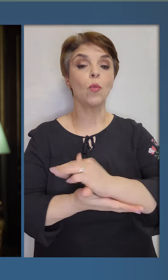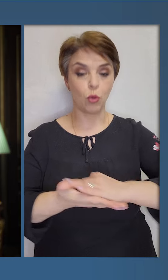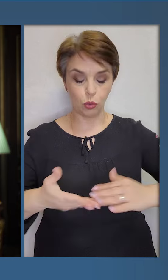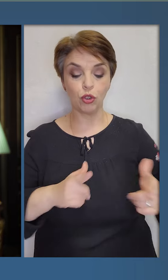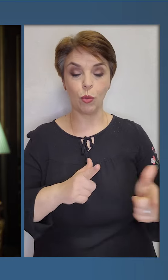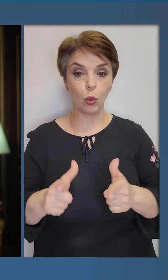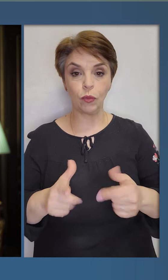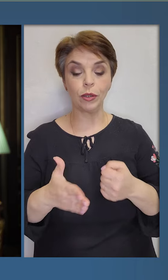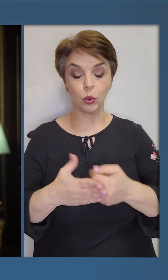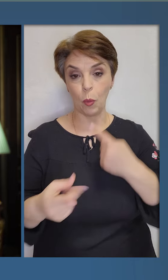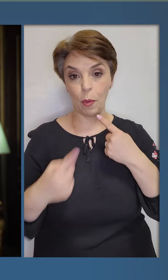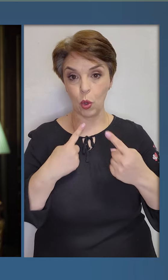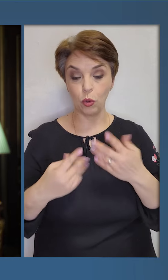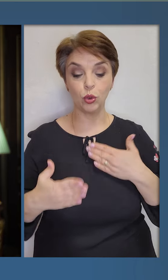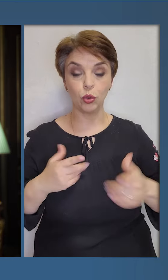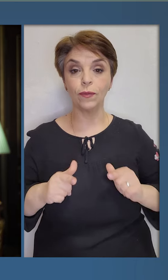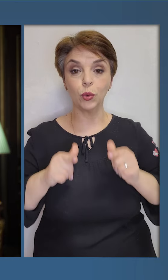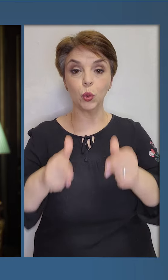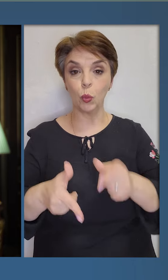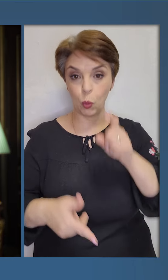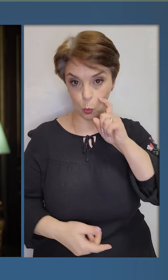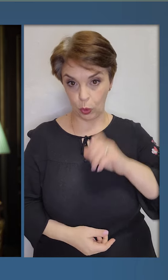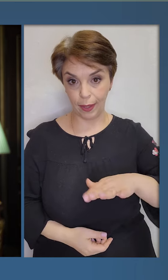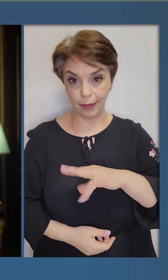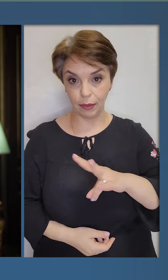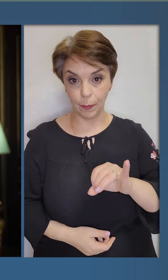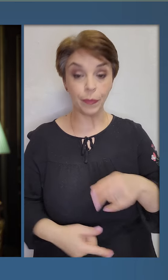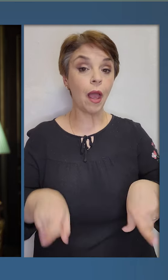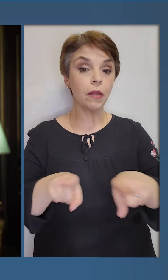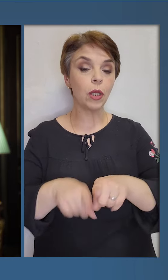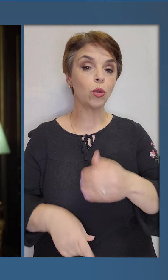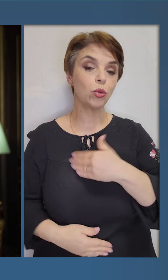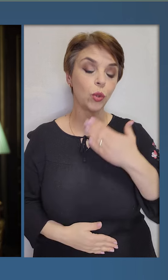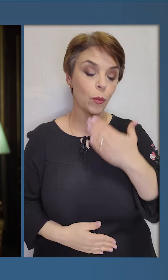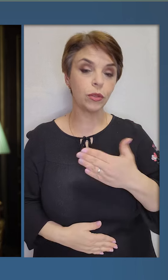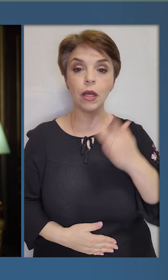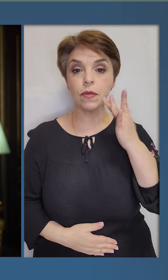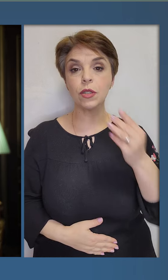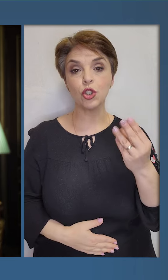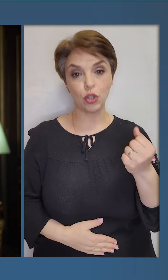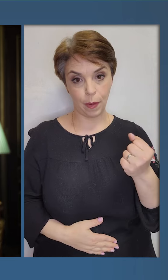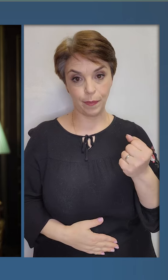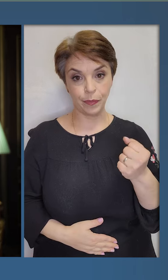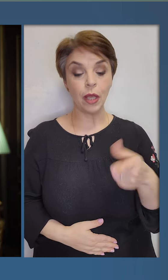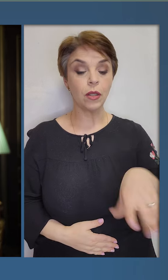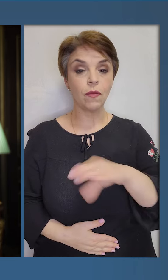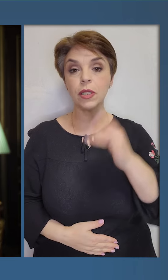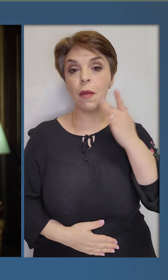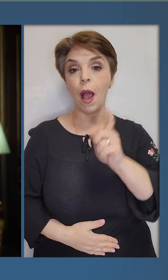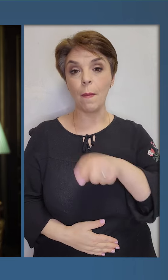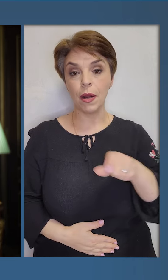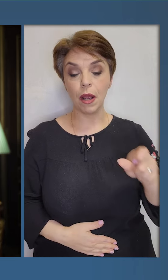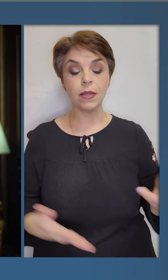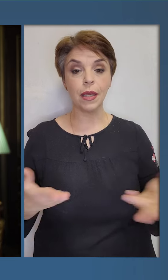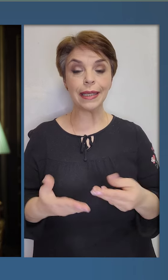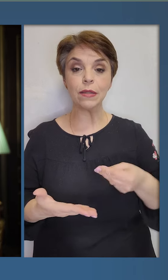Продовжуємо готуватися до переговорів щодо вступу України. Також хочу подякувати Сполучним Штатам та усім